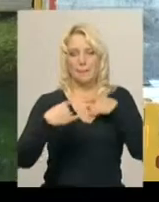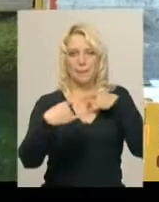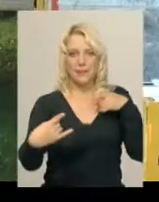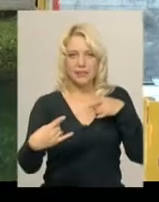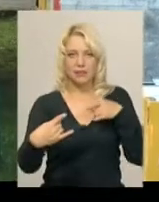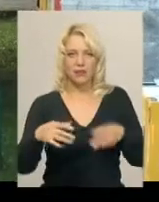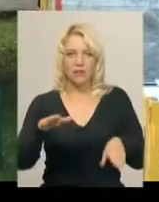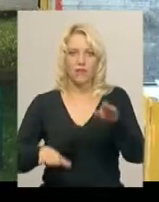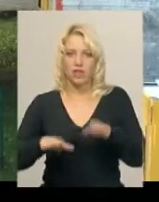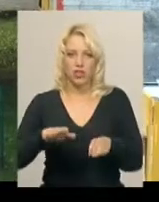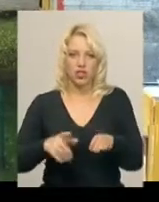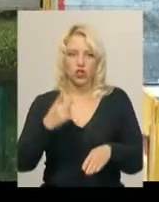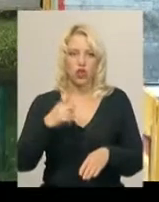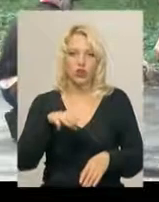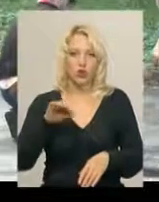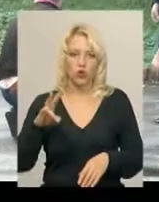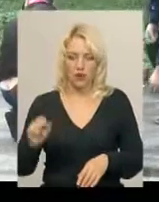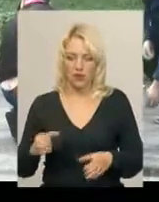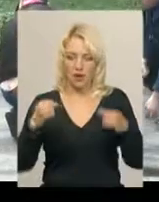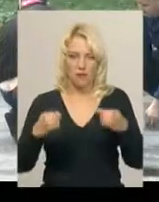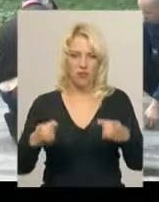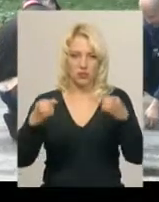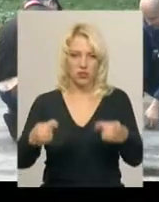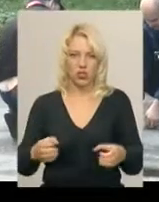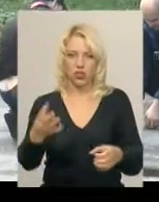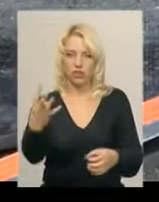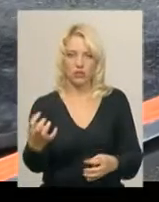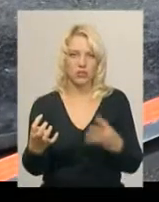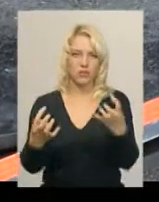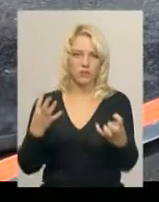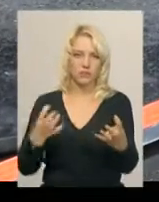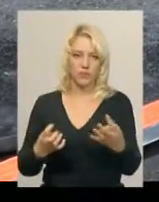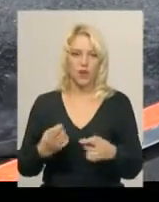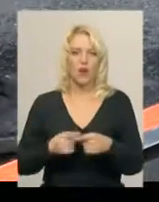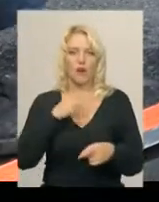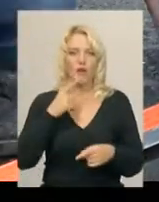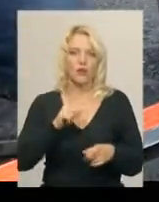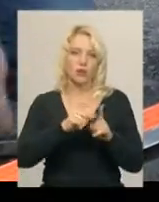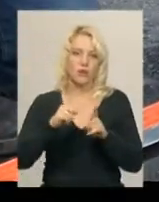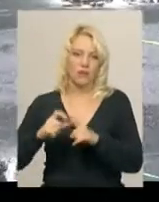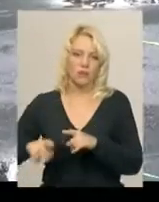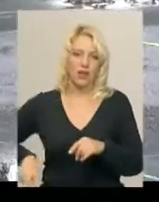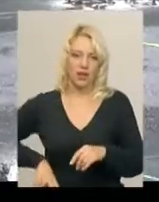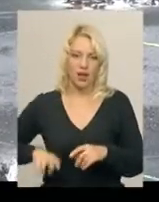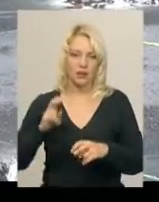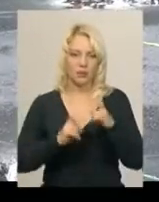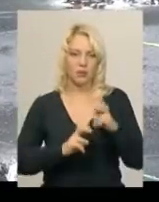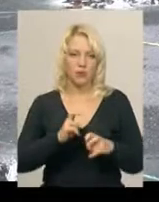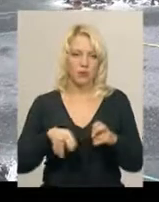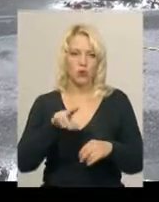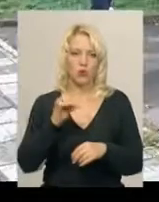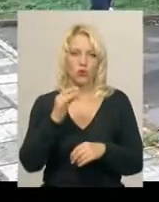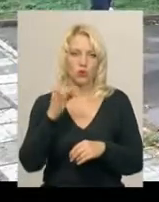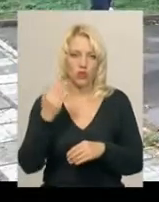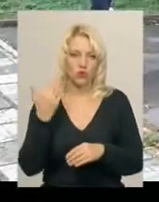важить одну тонну. Дві бетонні ніжки по 400 кілограмів кожна. За словами виробника столів директора підприємства з Івано-Франківська Василя Дорошенка,